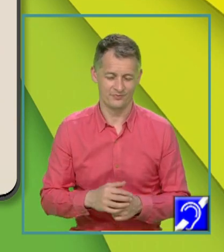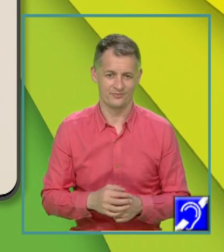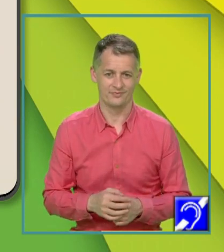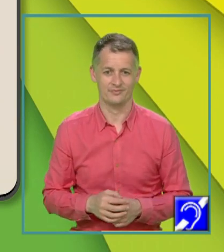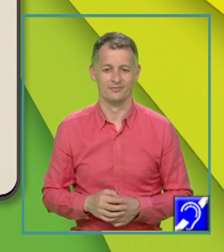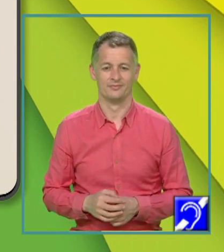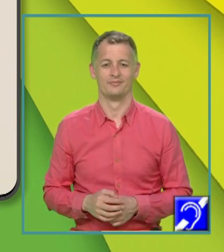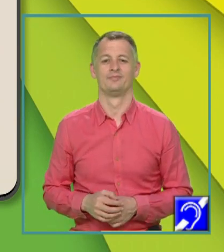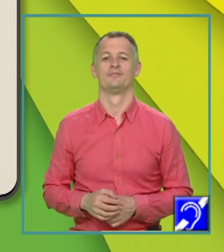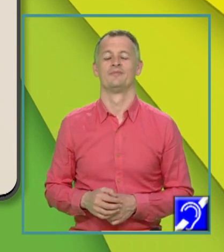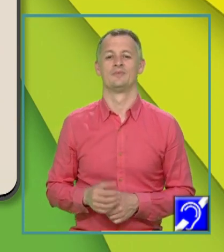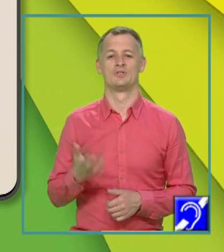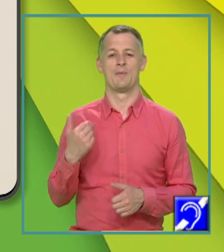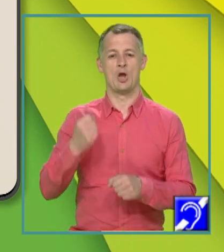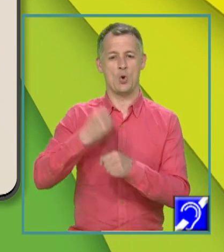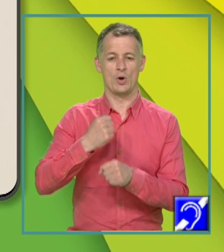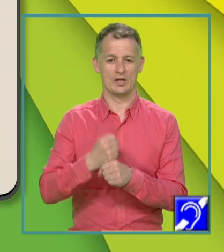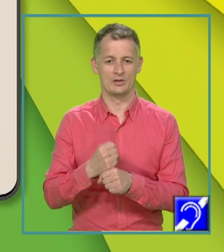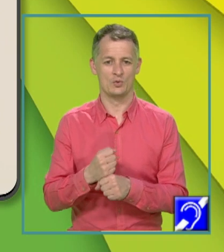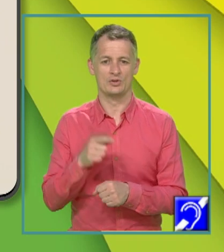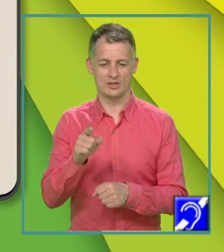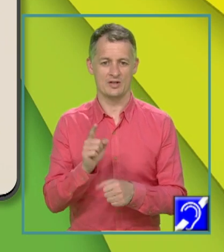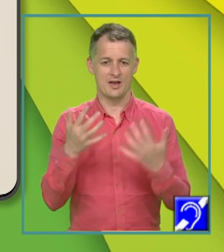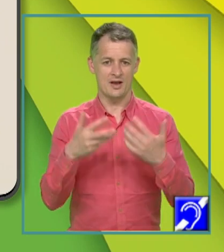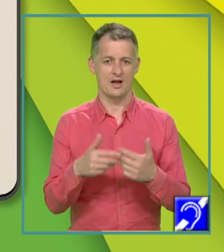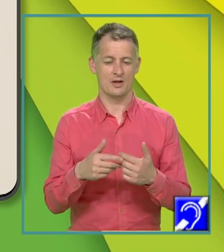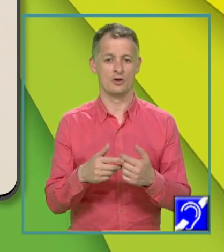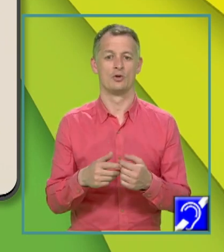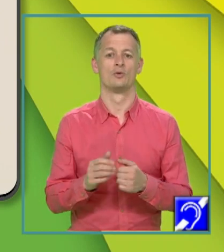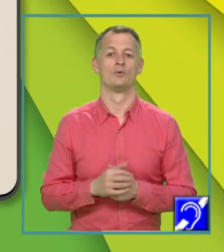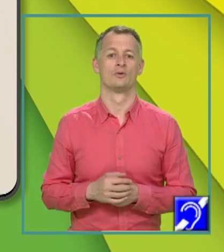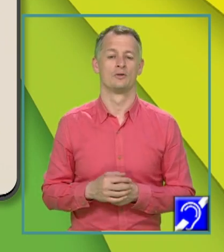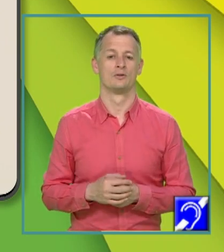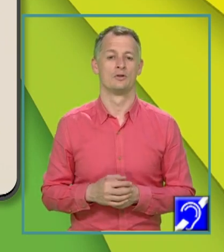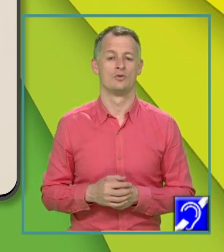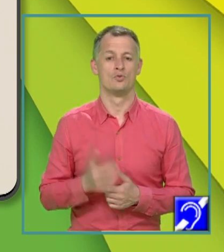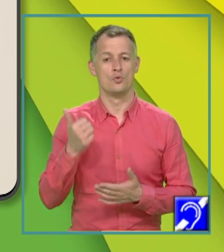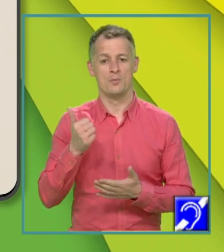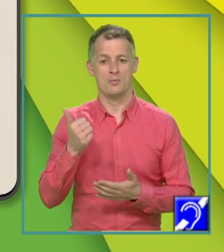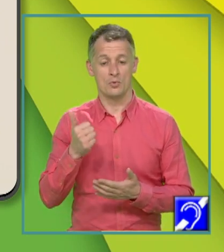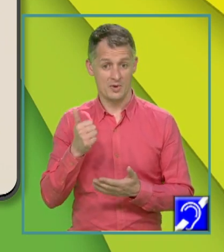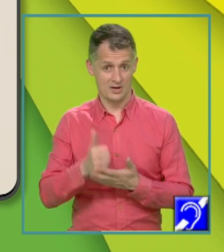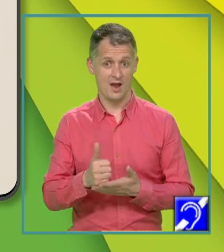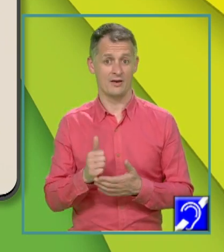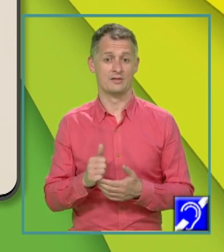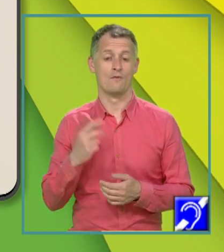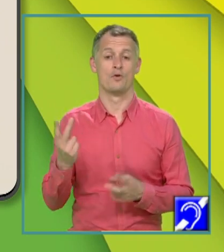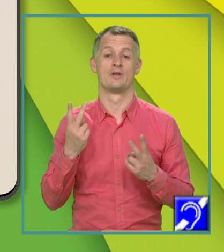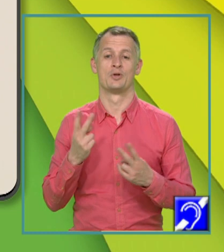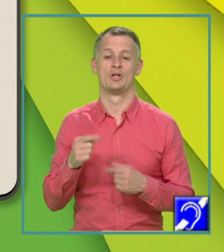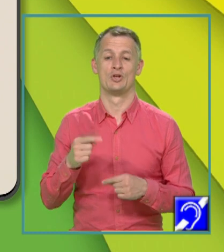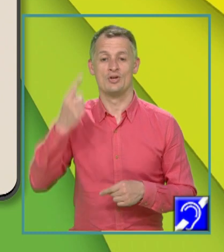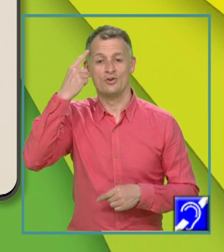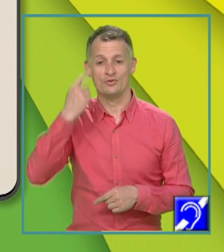am mai lucrat cu aceste calcule cu numere reale. Da? Deci e foarte important să